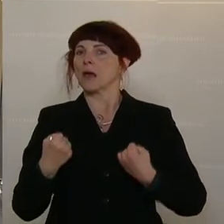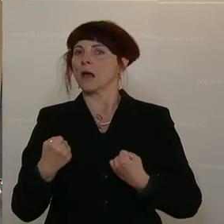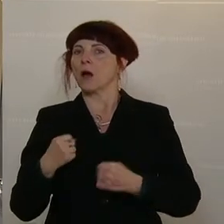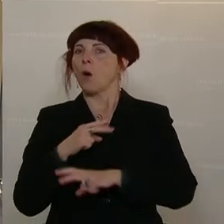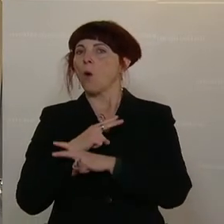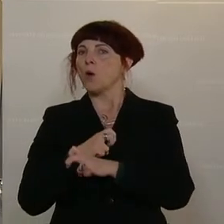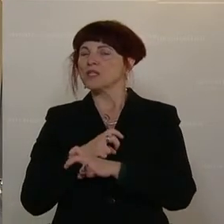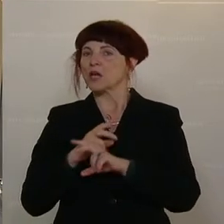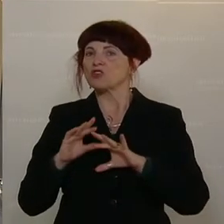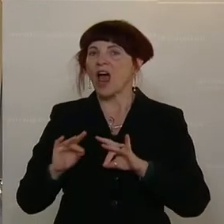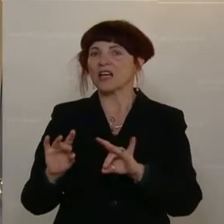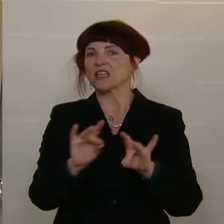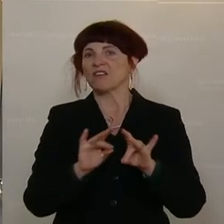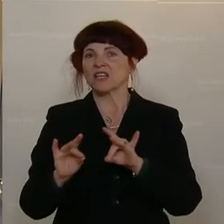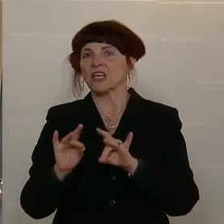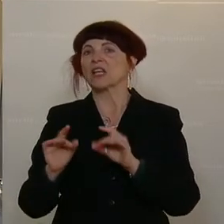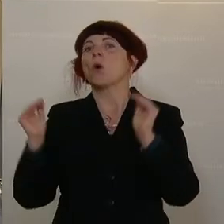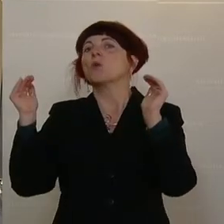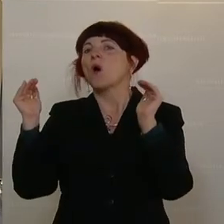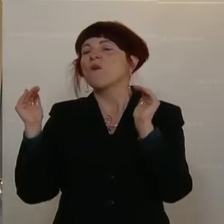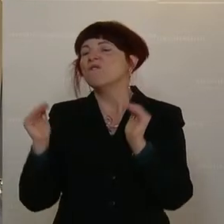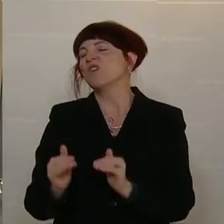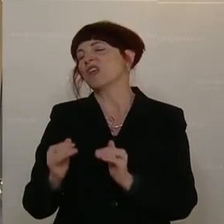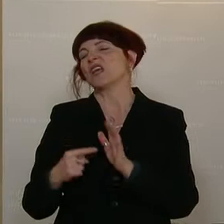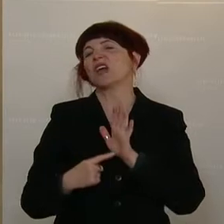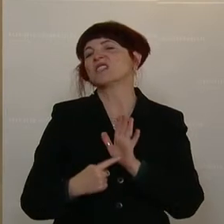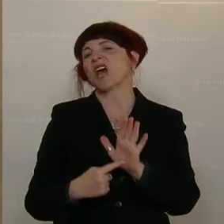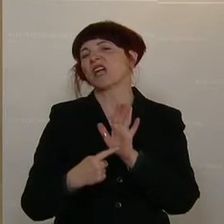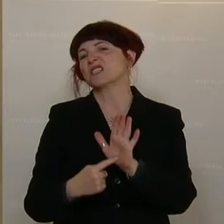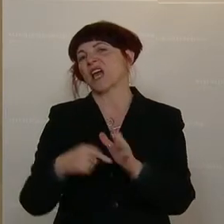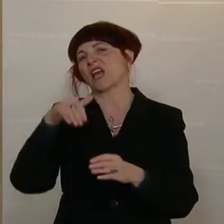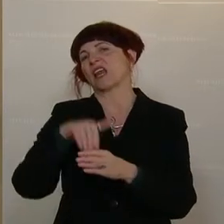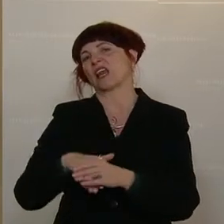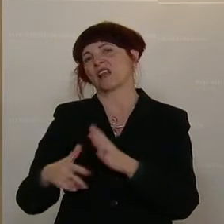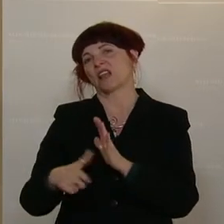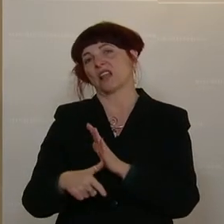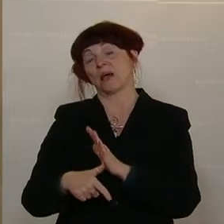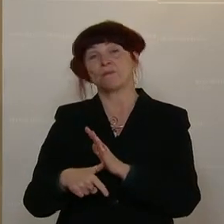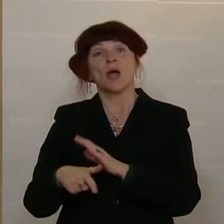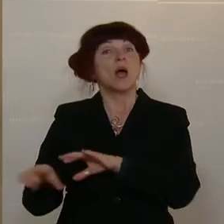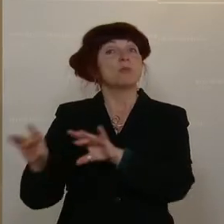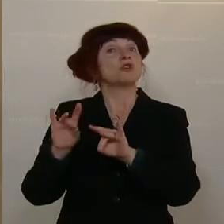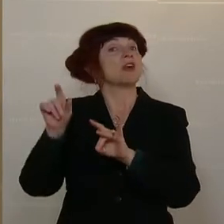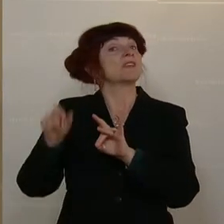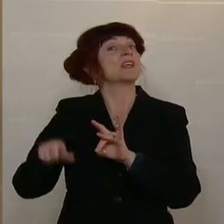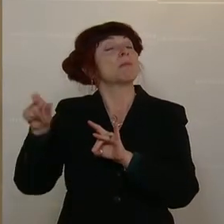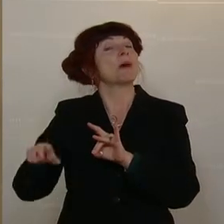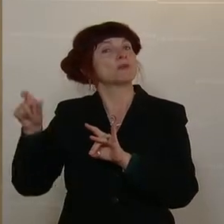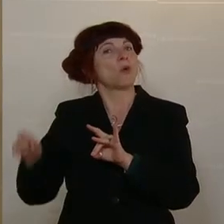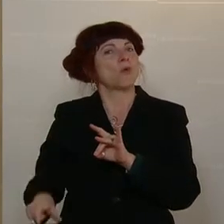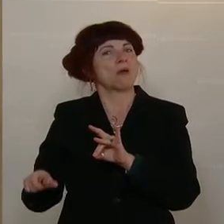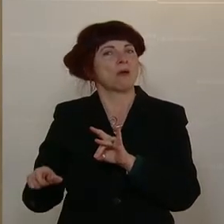Aktivitäten und weniger Aktionismus. Die Beschäftigten in der Gastronomie und in der Hotellerie